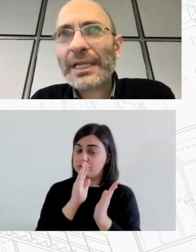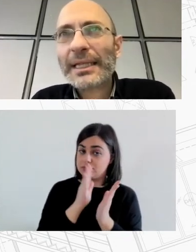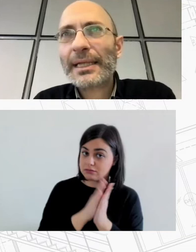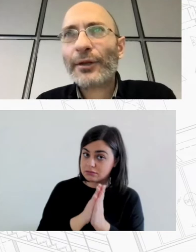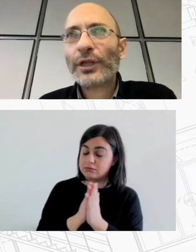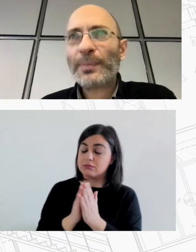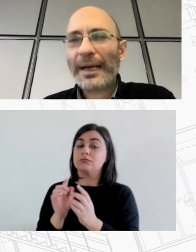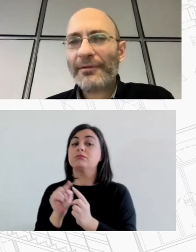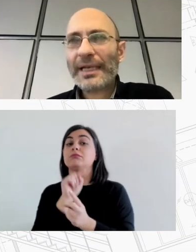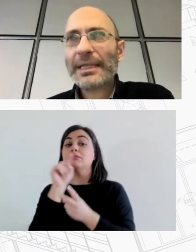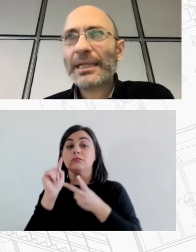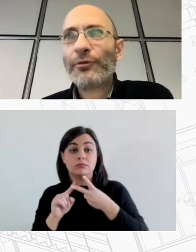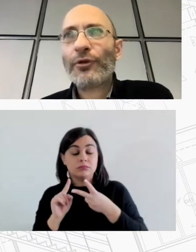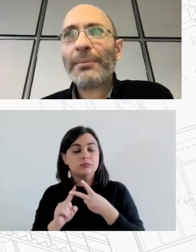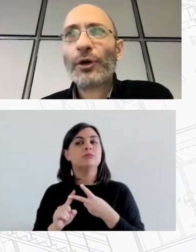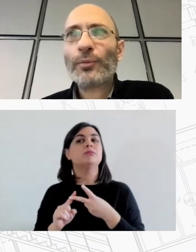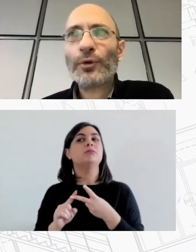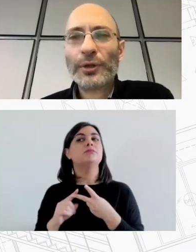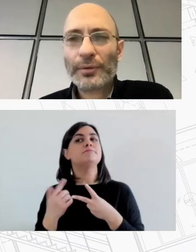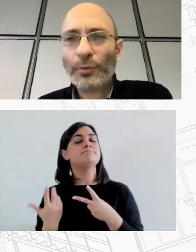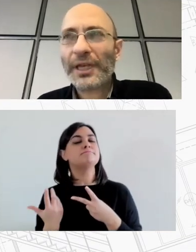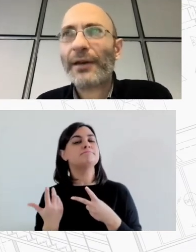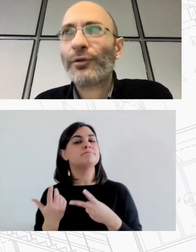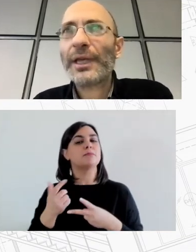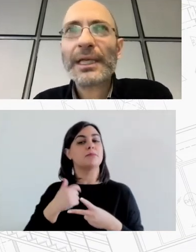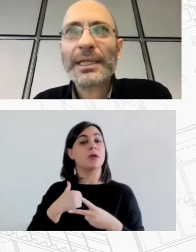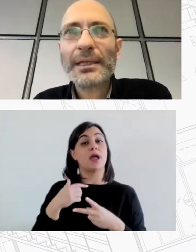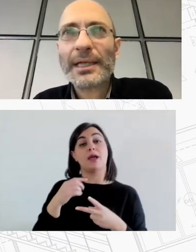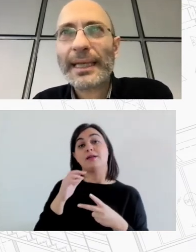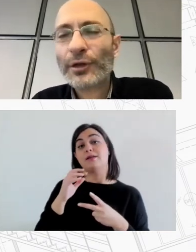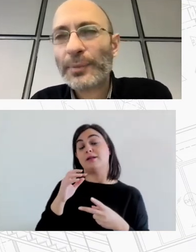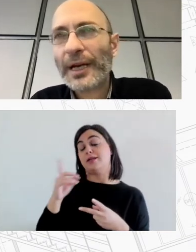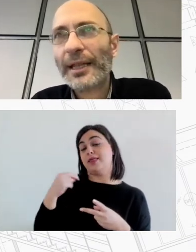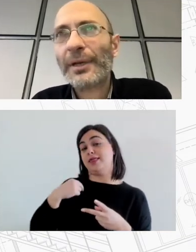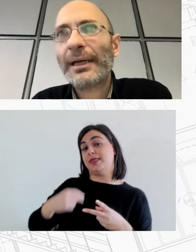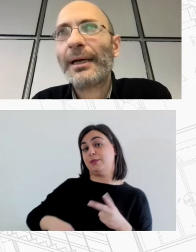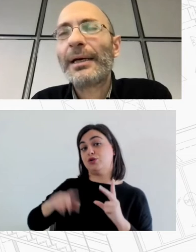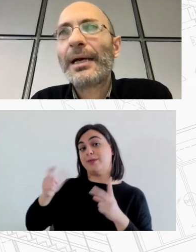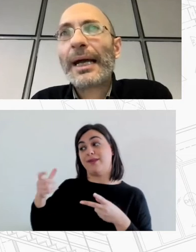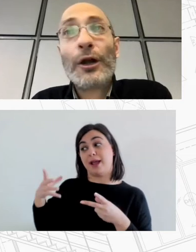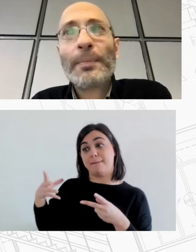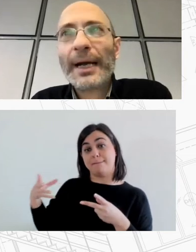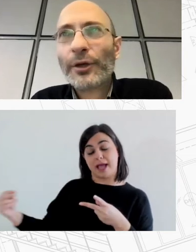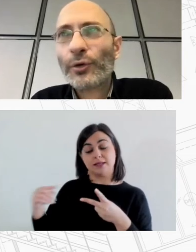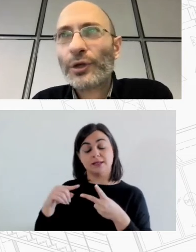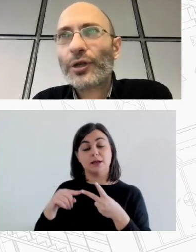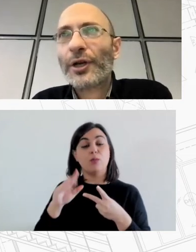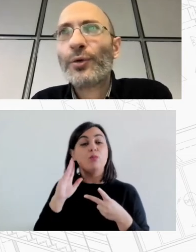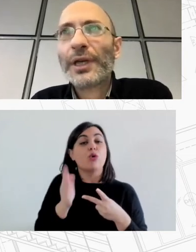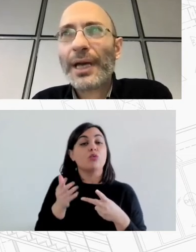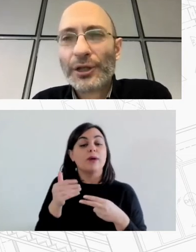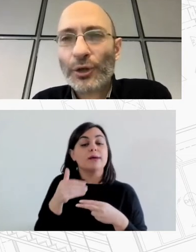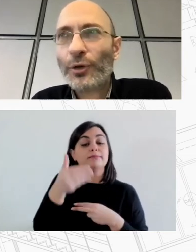να διερευνήσει τις δυνατότητες παρέμβασης από φορέα με κορμό την τοπική αυτοδιοίκηση εξετάζοντας παραδείγματα καλών πρακτικών του